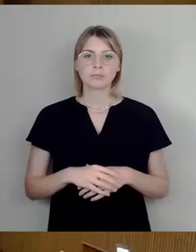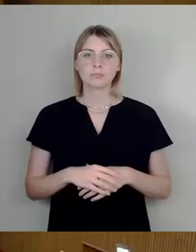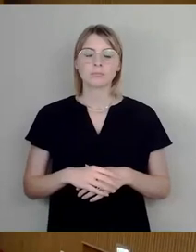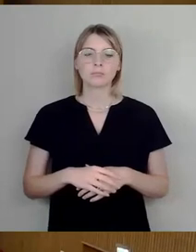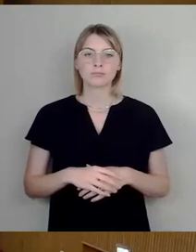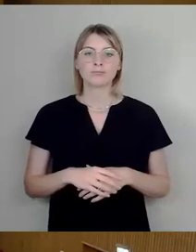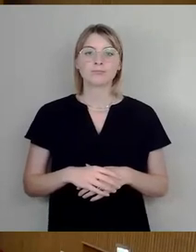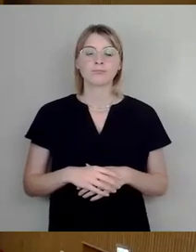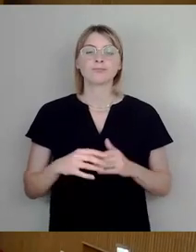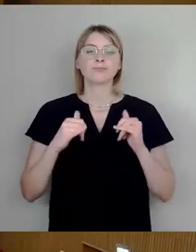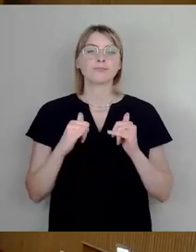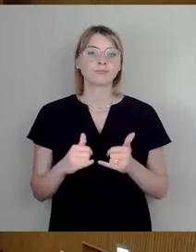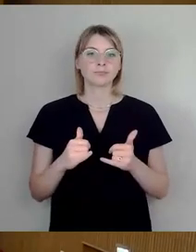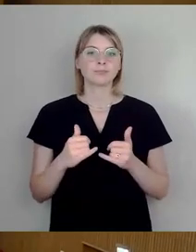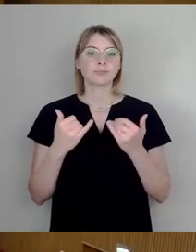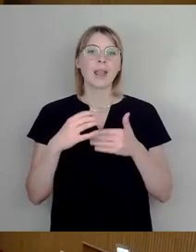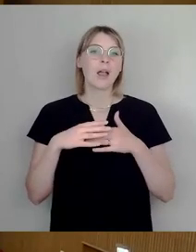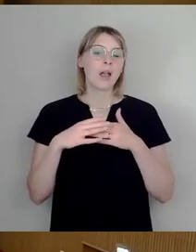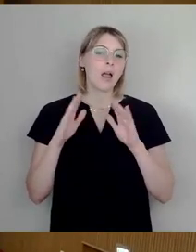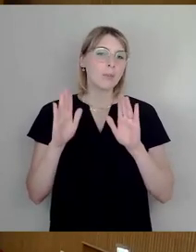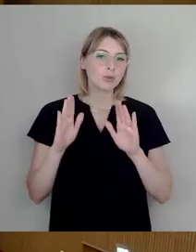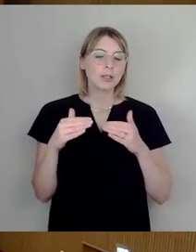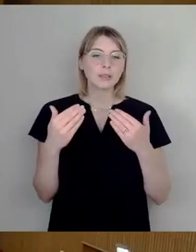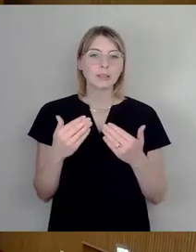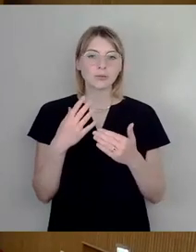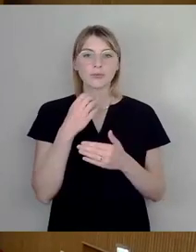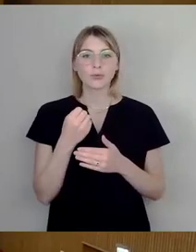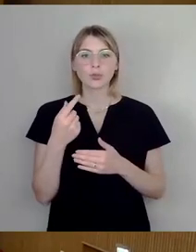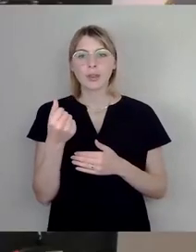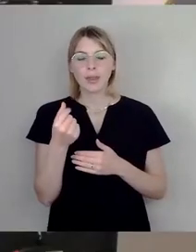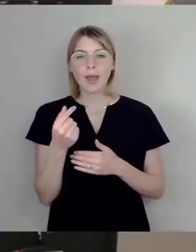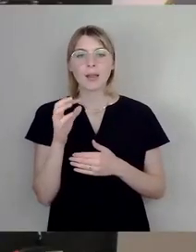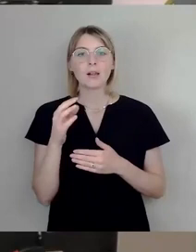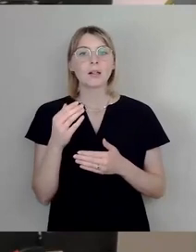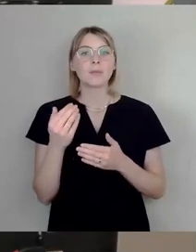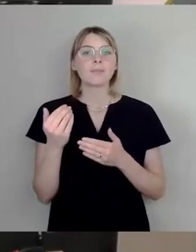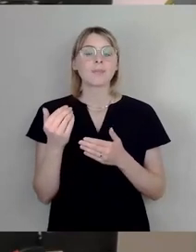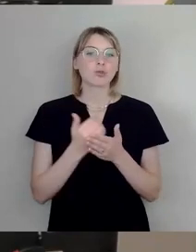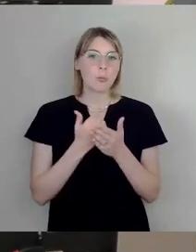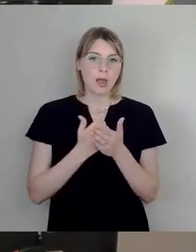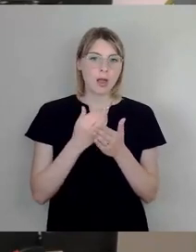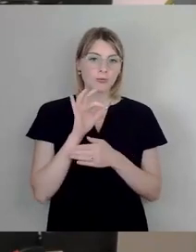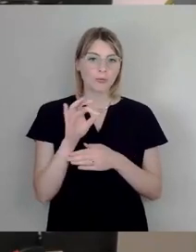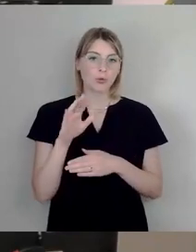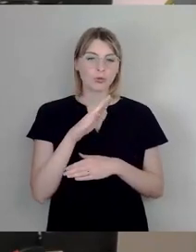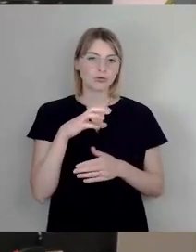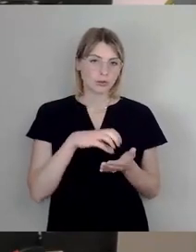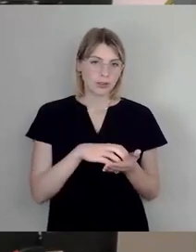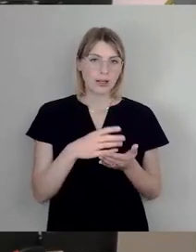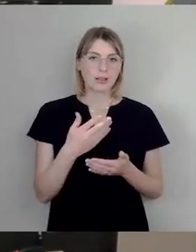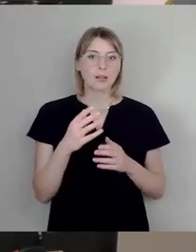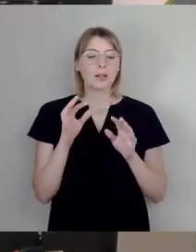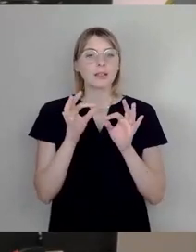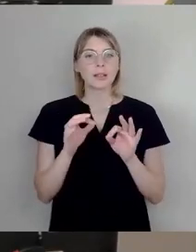Zum Abschied ein letzter Versuch, etwas Geld und Personalressourcen für die Stadt einzusparen. Sehr geehrter erster Bürgermeister, liebe Kolleginnen und